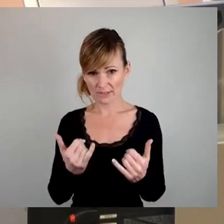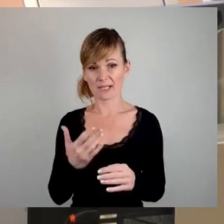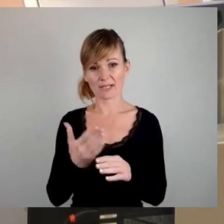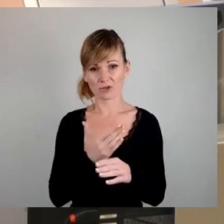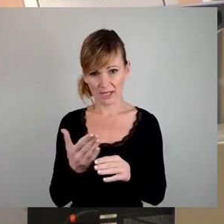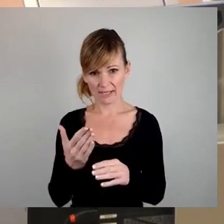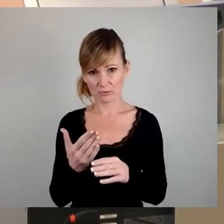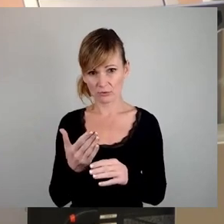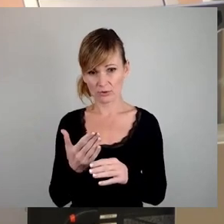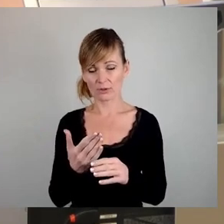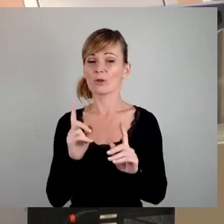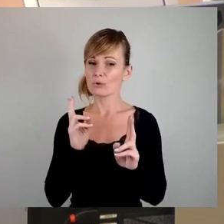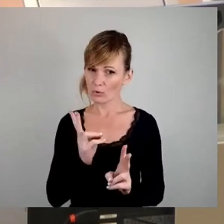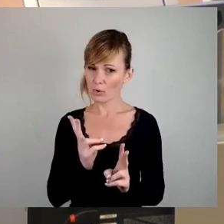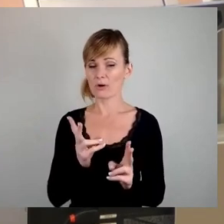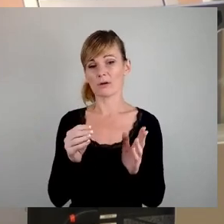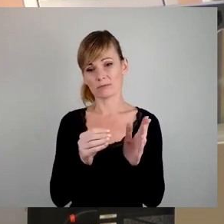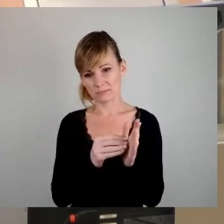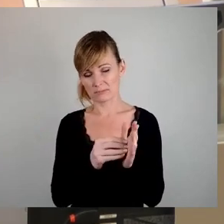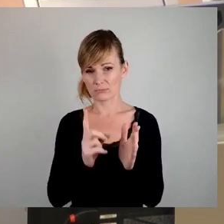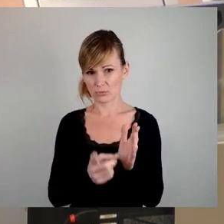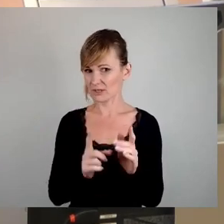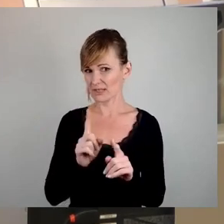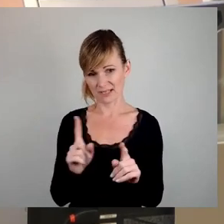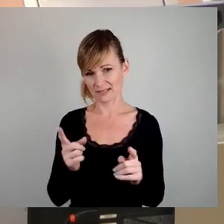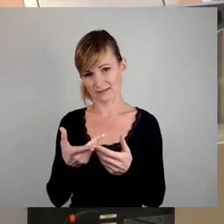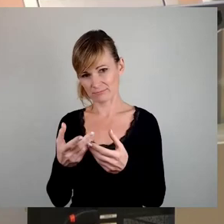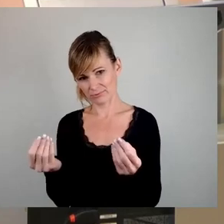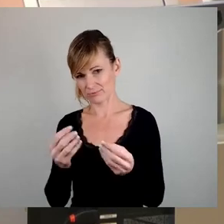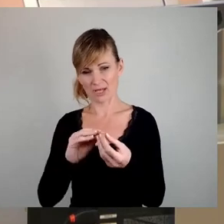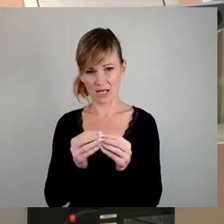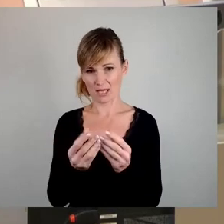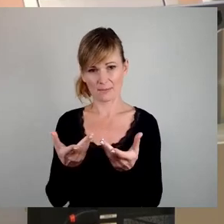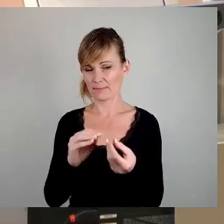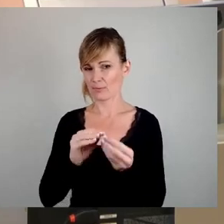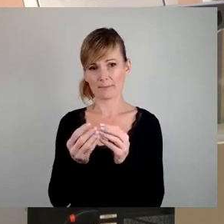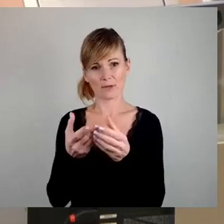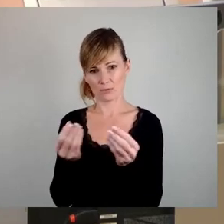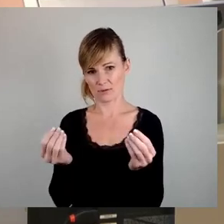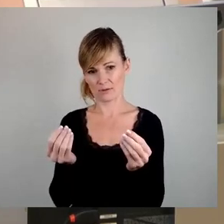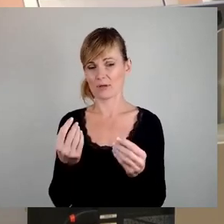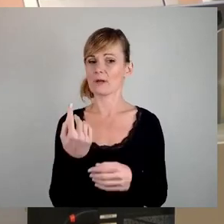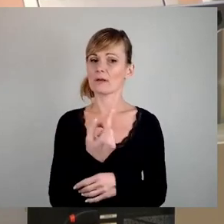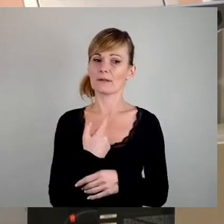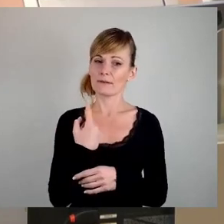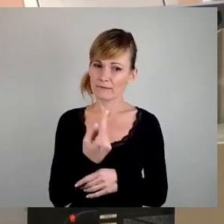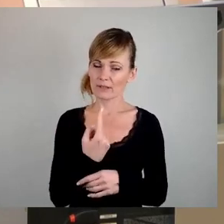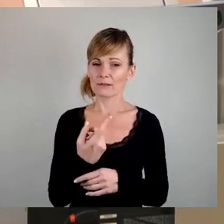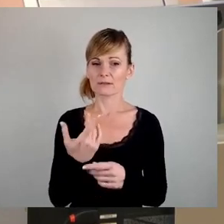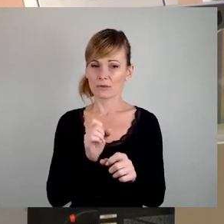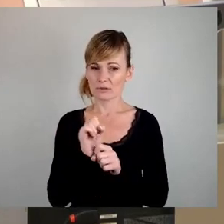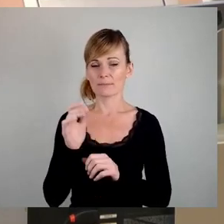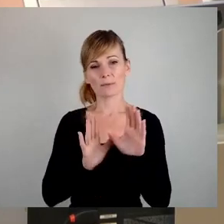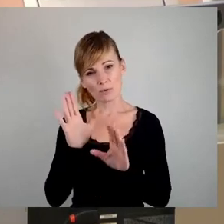Agenda. Da werden wir dranbleiben, weil wir auch so eine Form von demokratischer Eigentumsbildung in Bürgerinnenhand